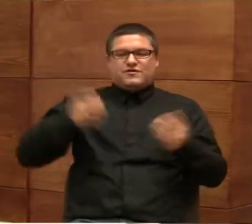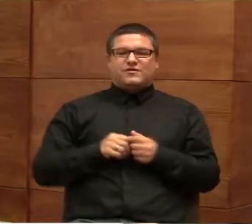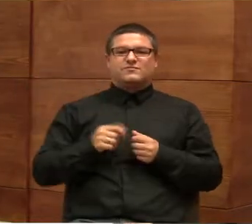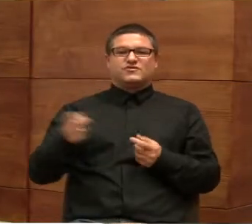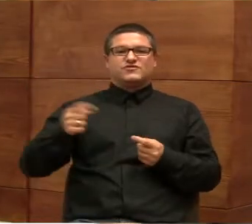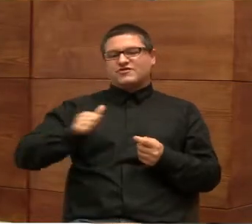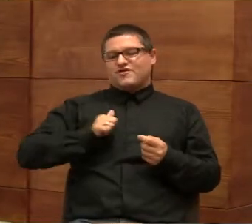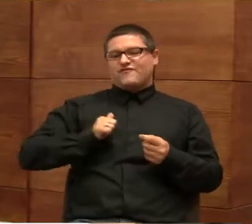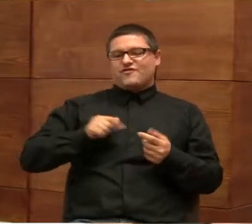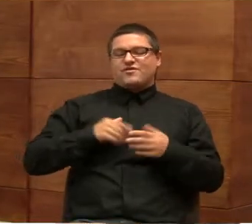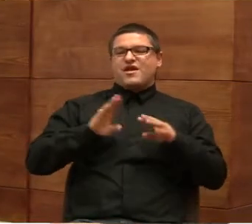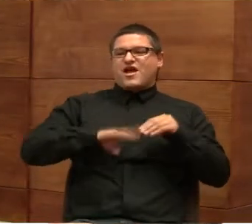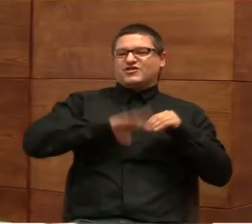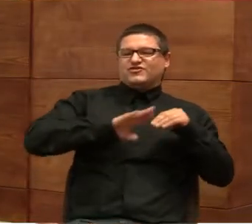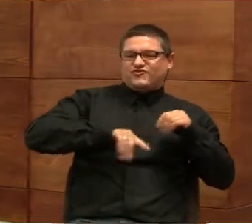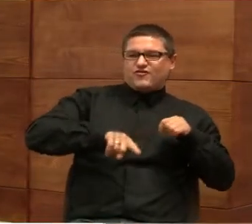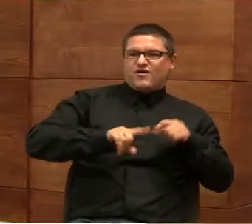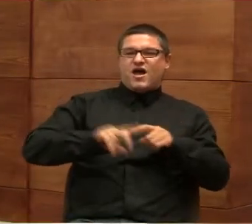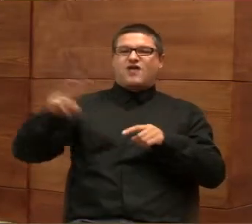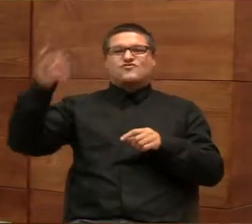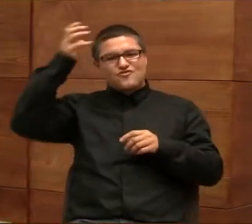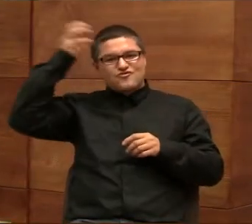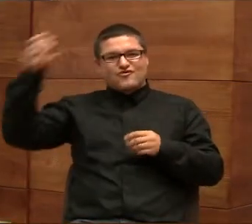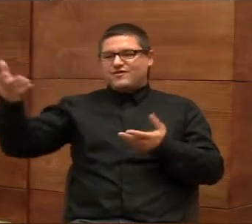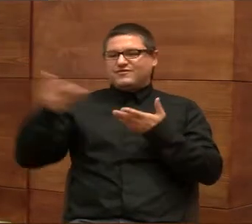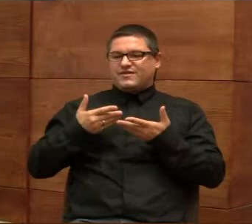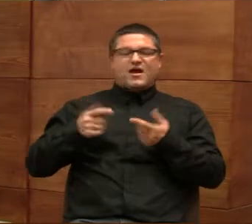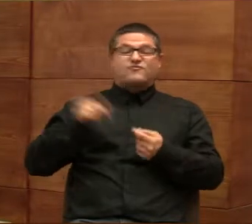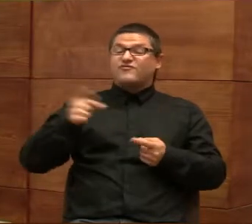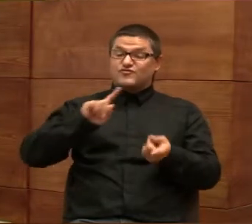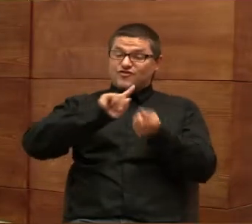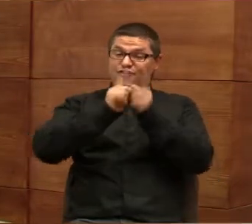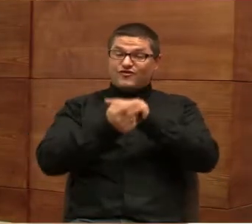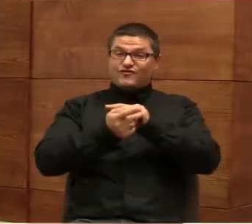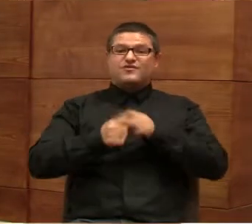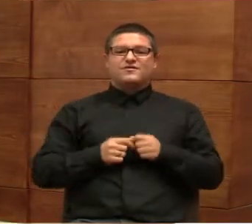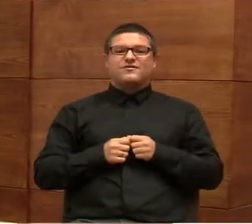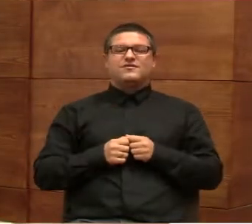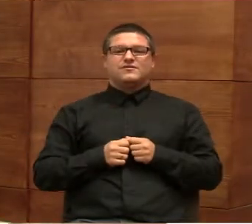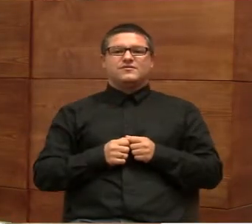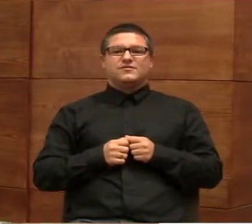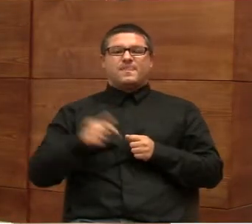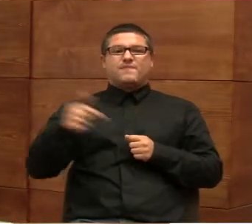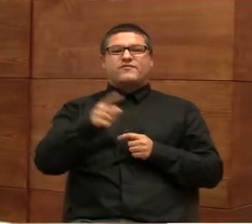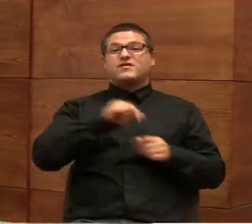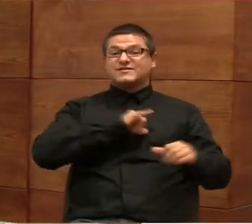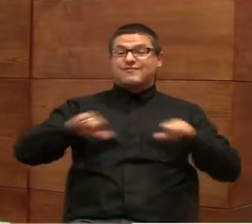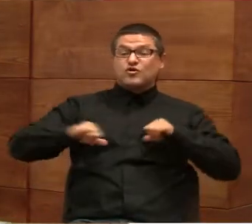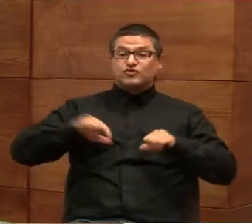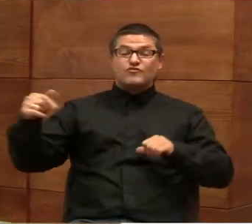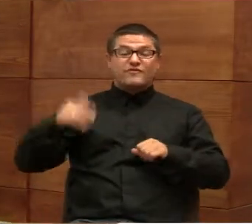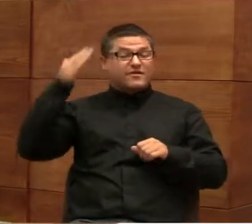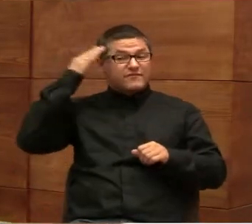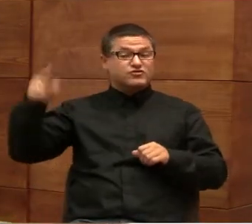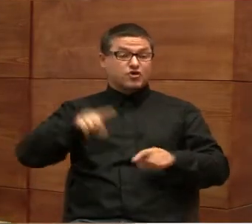dobrze jest być poddanym, a innym dobrym przedwzcięciem, a powinno być inaczej, powinien samorząd wiedzieć, że